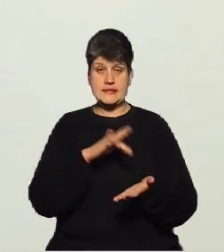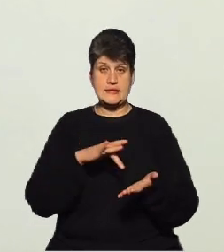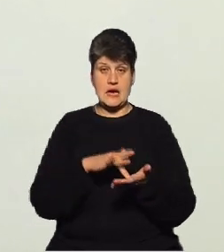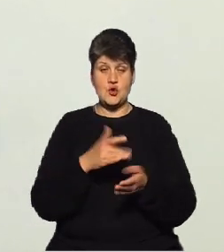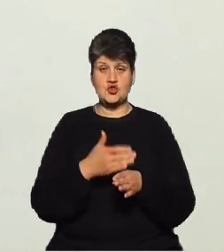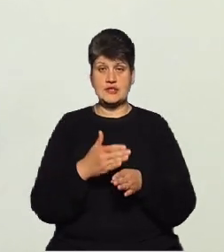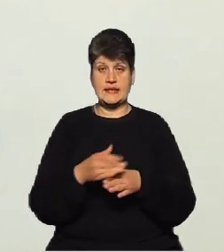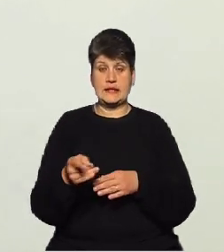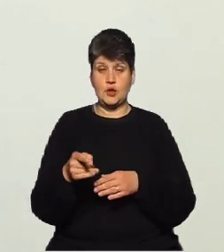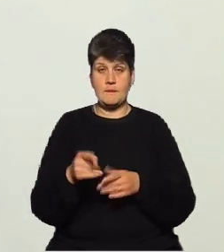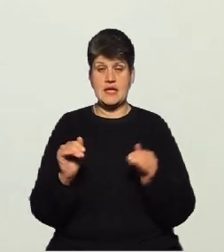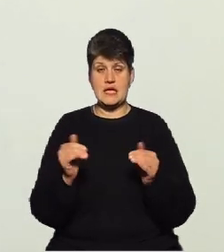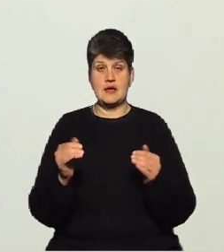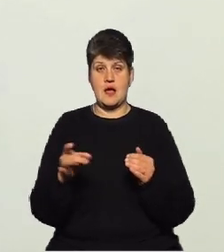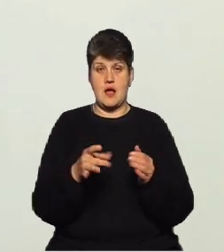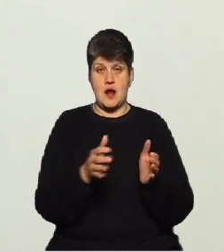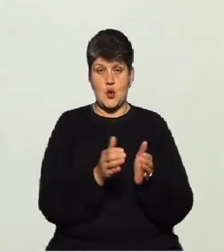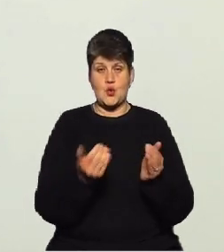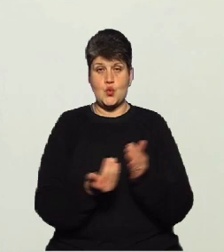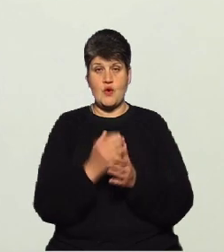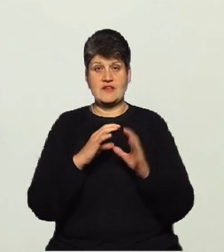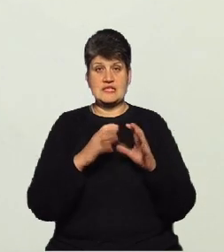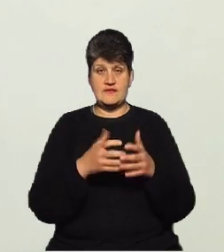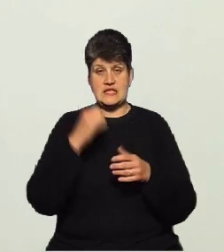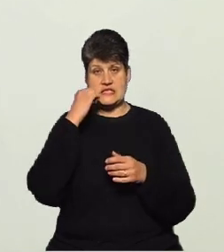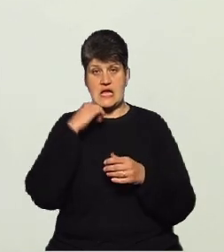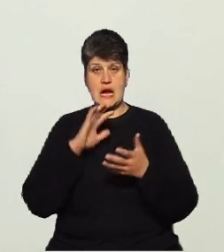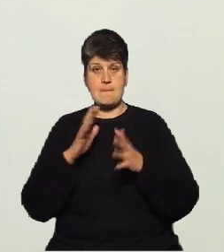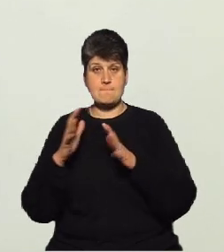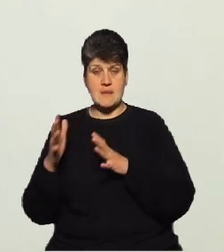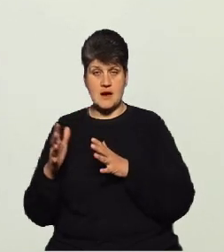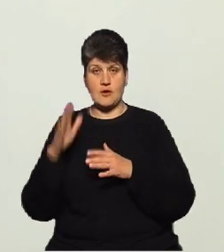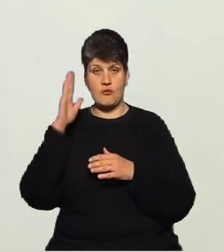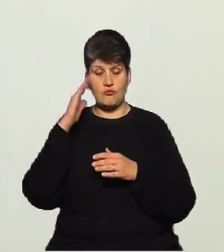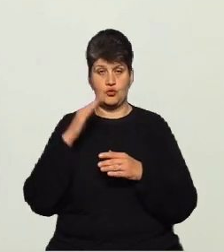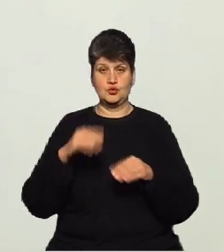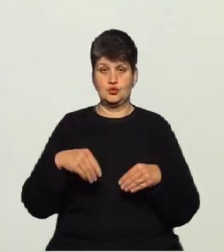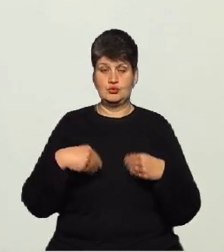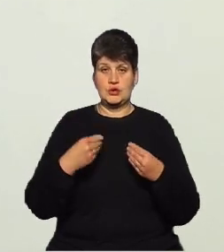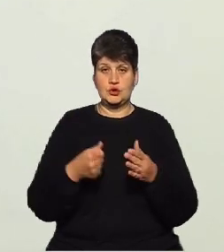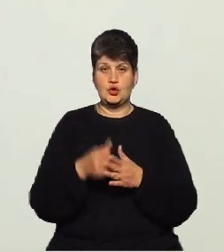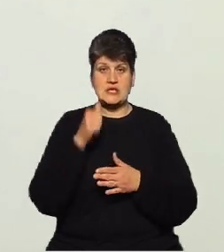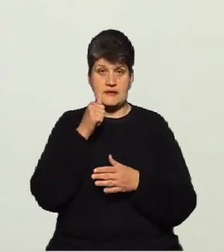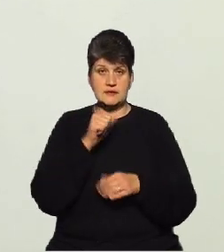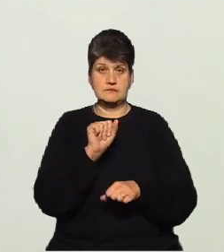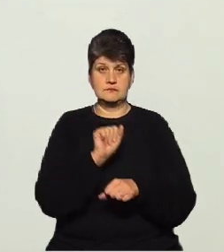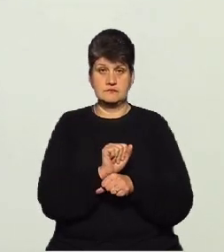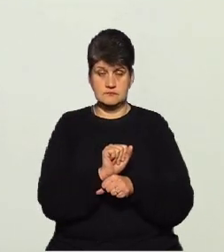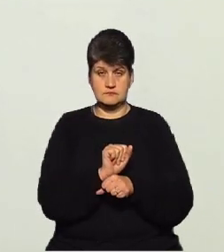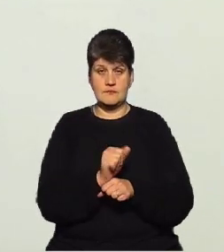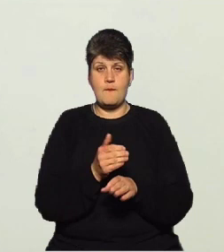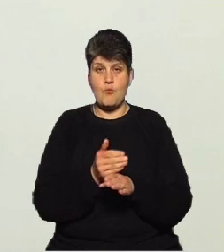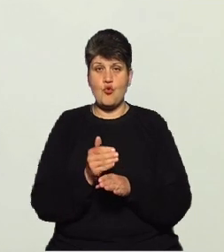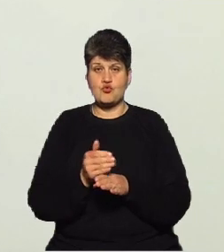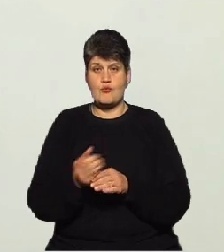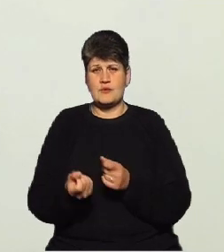і мікрорайонів Новий Світ та Старий Парк водопостачання сьогодні до завтрашнього дня припинене, поступово вода з'являтиметься